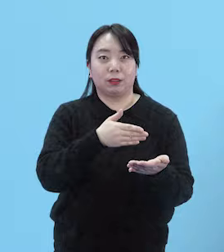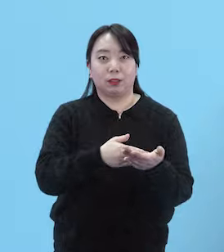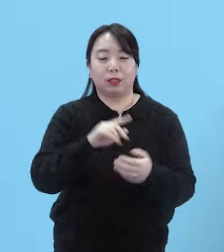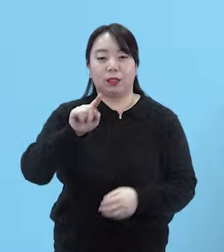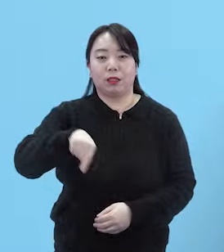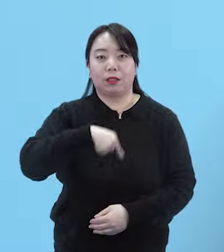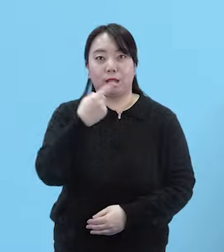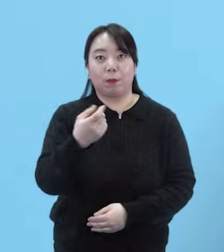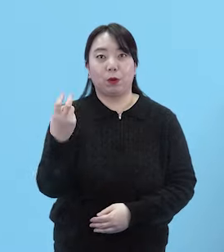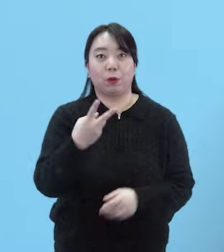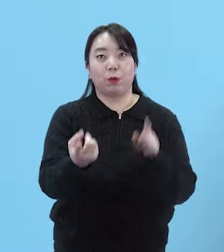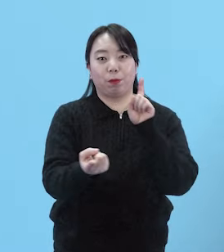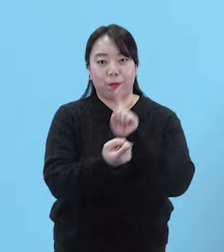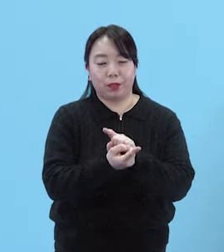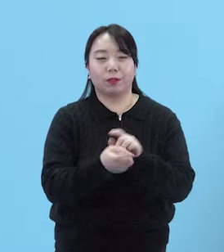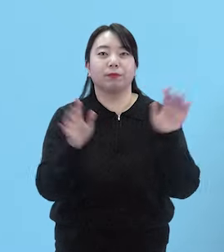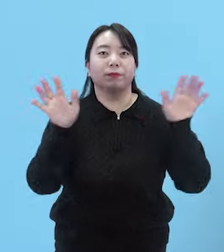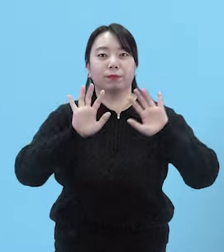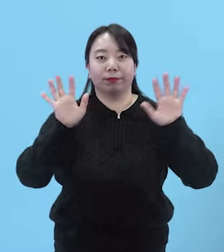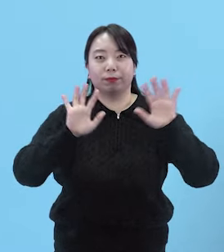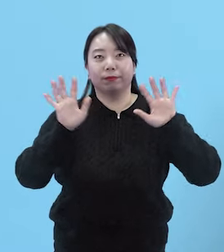또 만나요 안녕